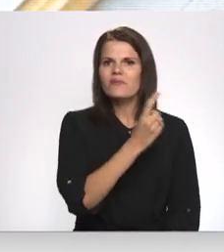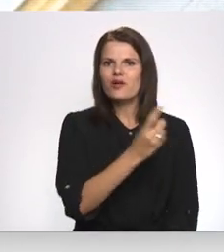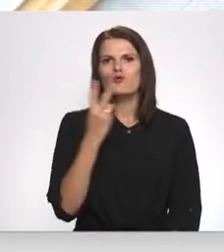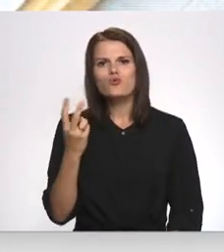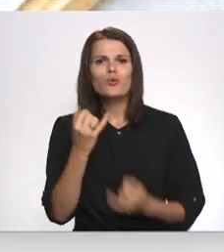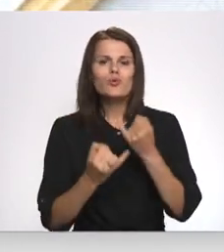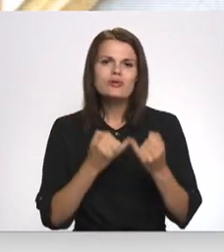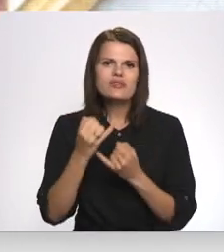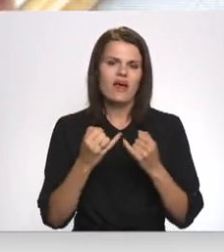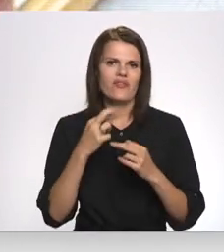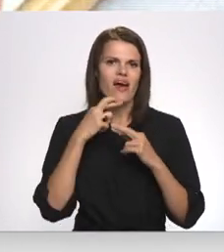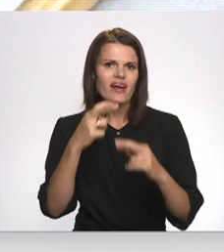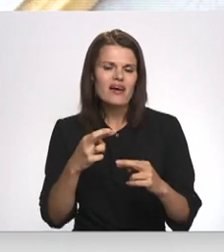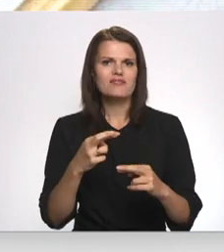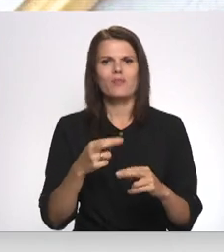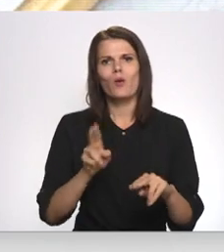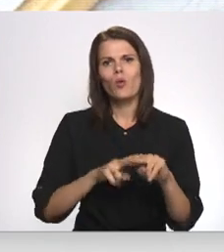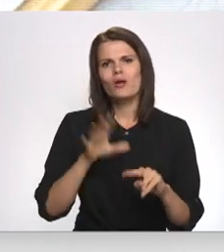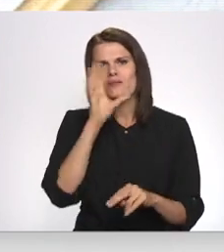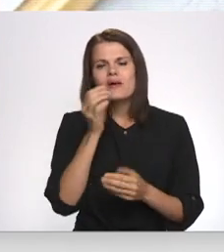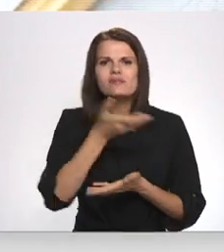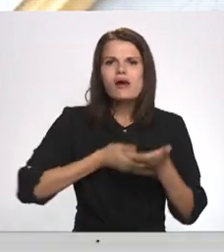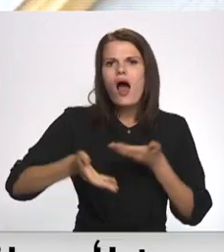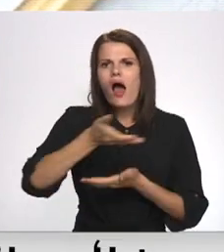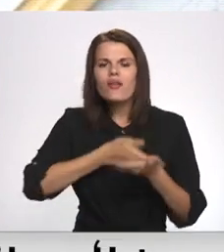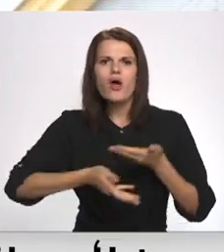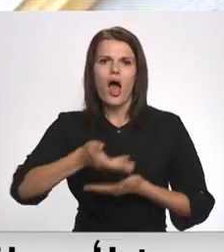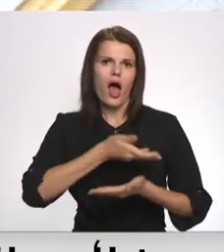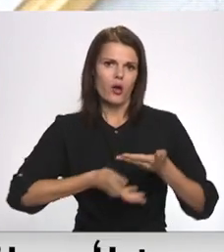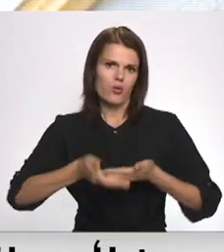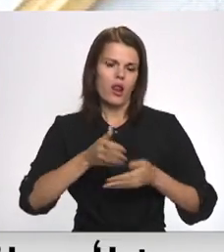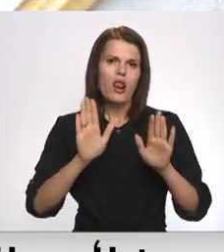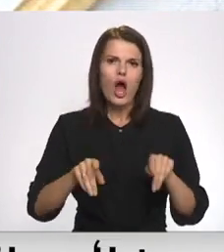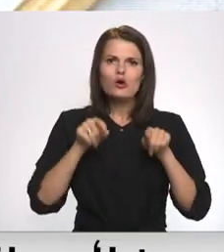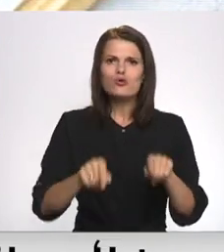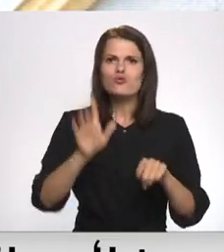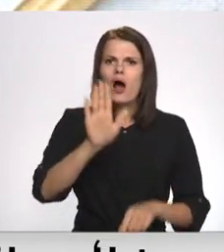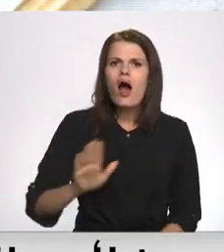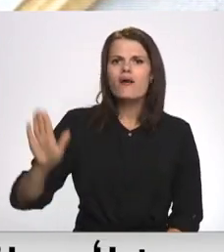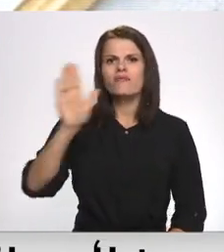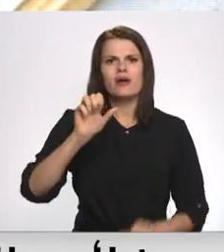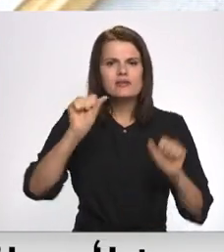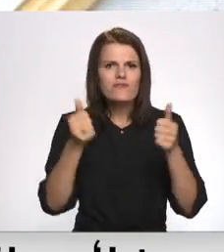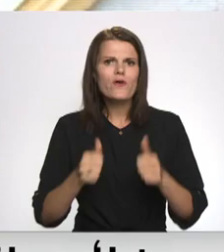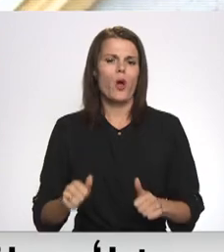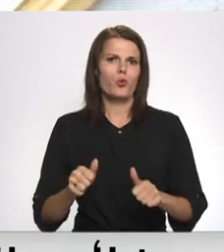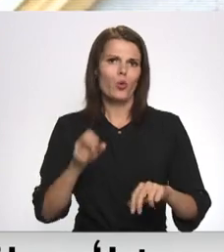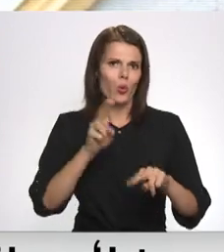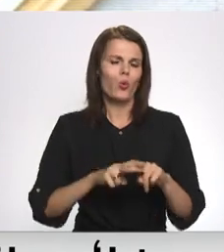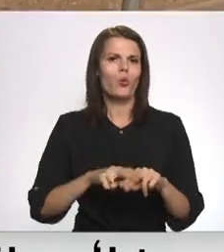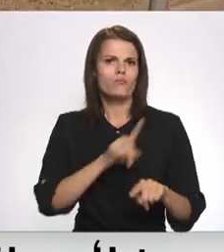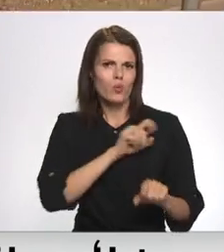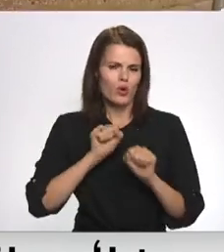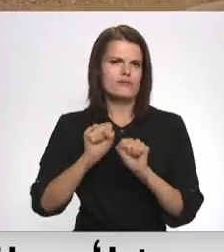cienīt, respektēt un spēt sadarboties, lai šo valstī veidot un arī